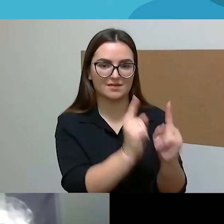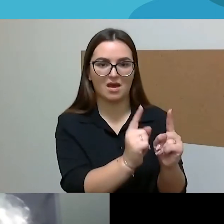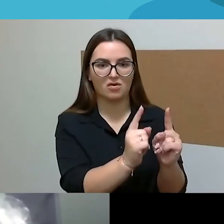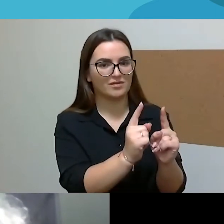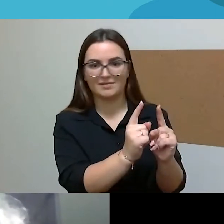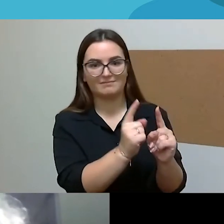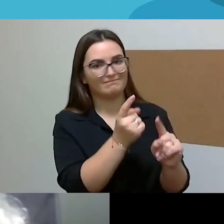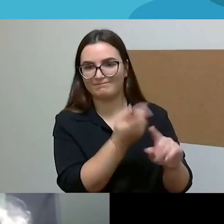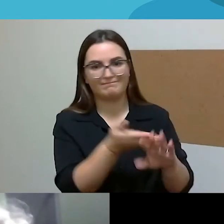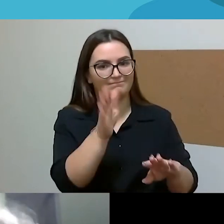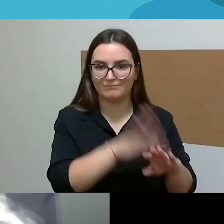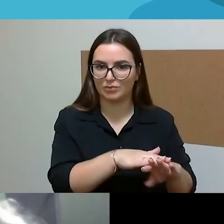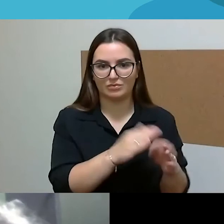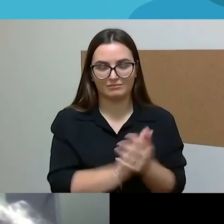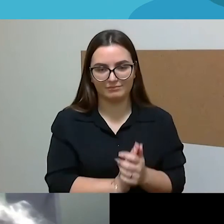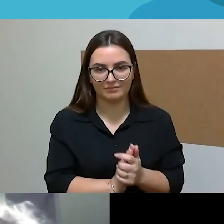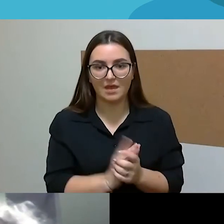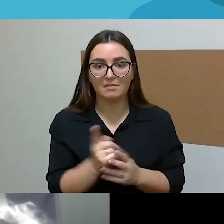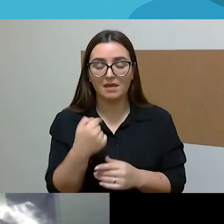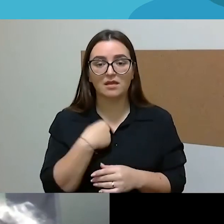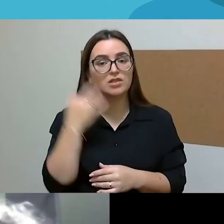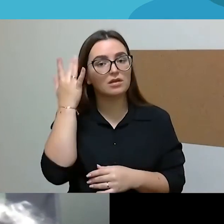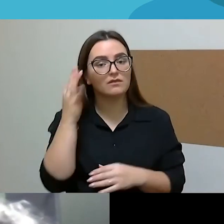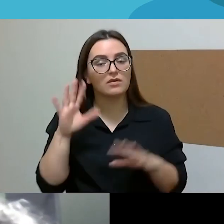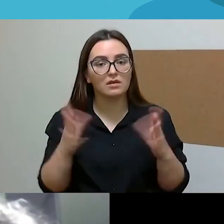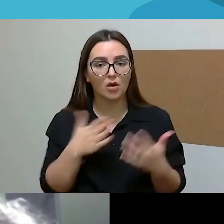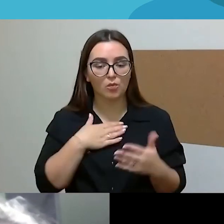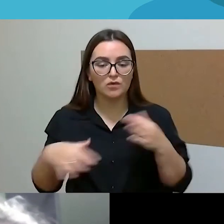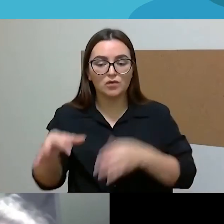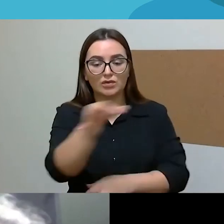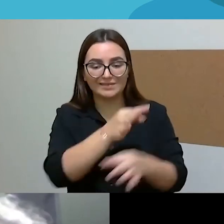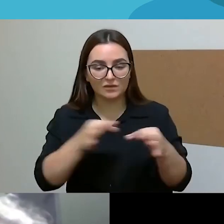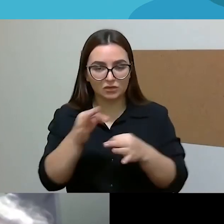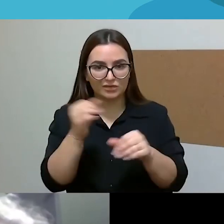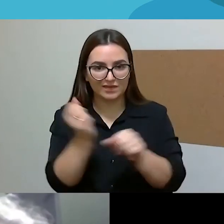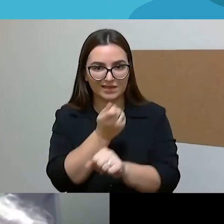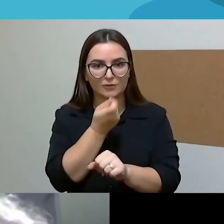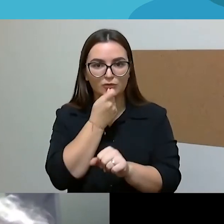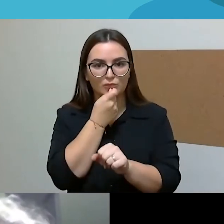vienas momentas. Bet aš manau, mes turėtume mūsų diskusiją atskirti